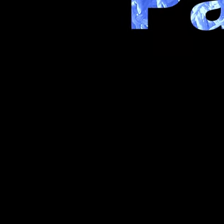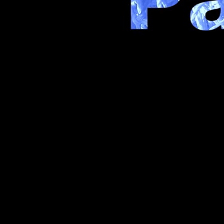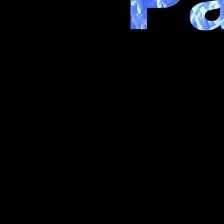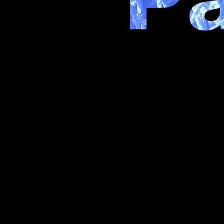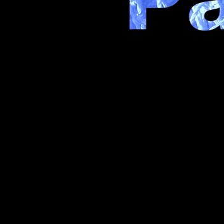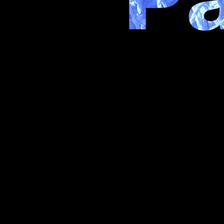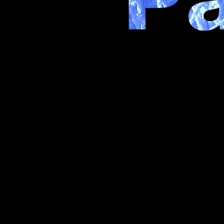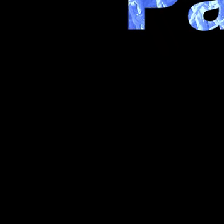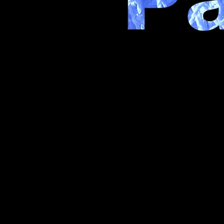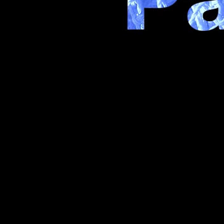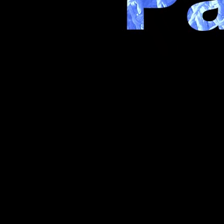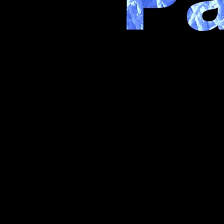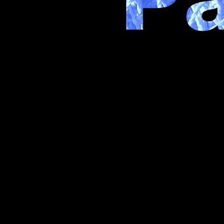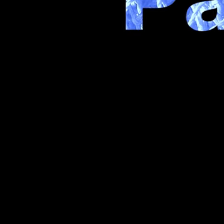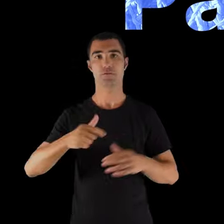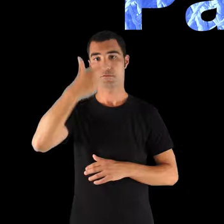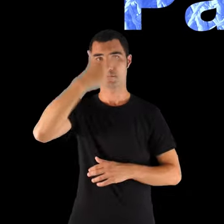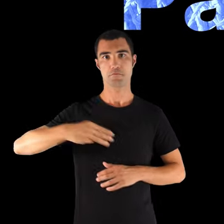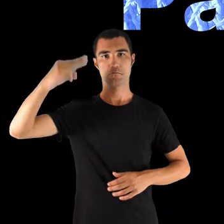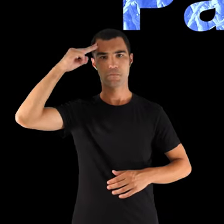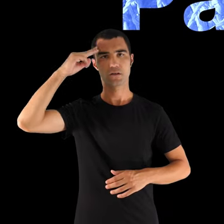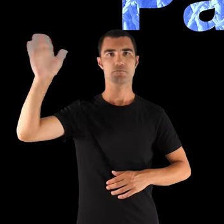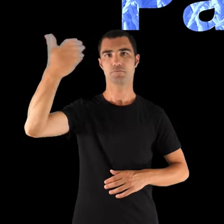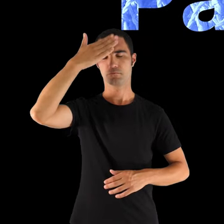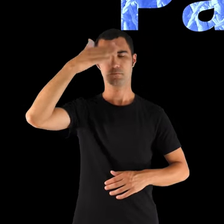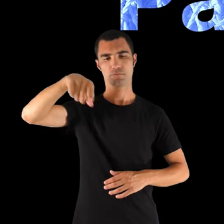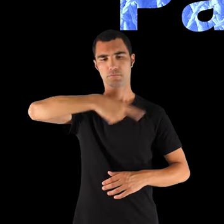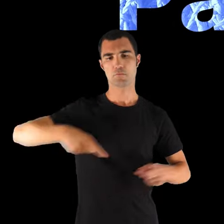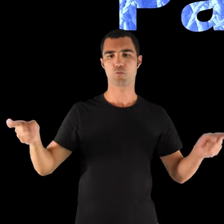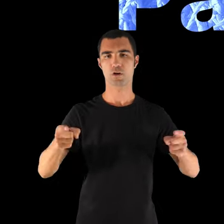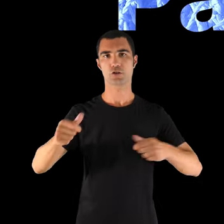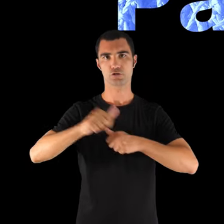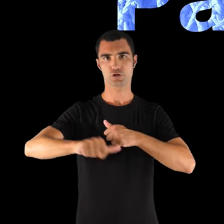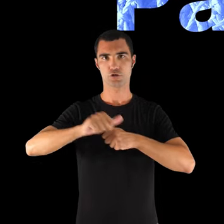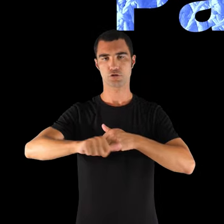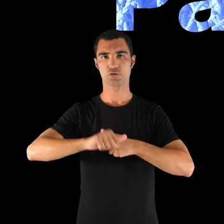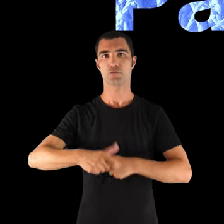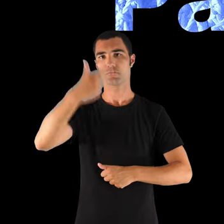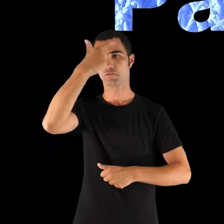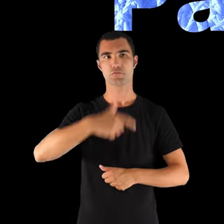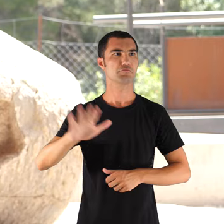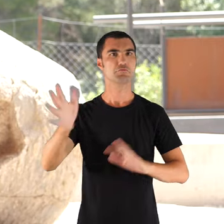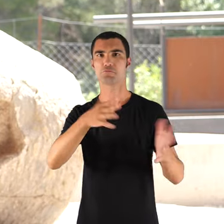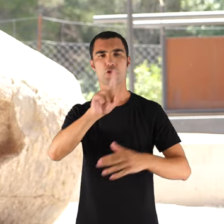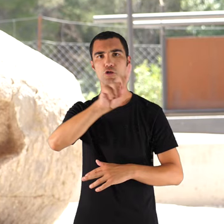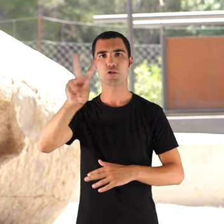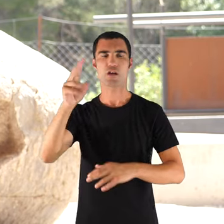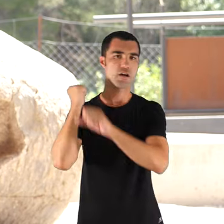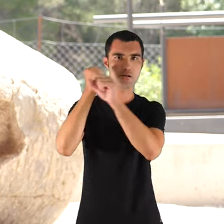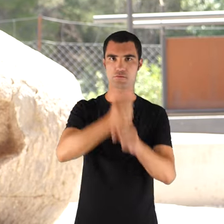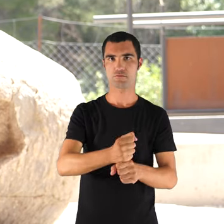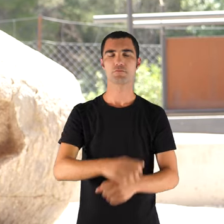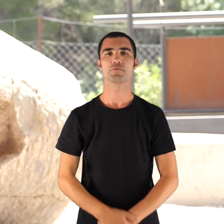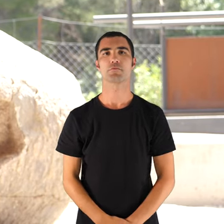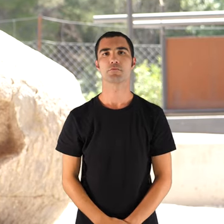Avui en dia som que es patrona jo de la solla. Fa... d'avés 12 anys. El que ja havia